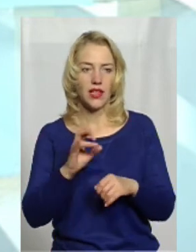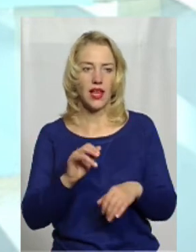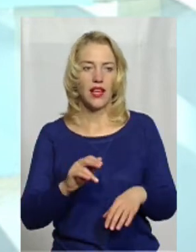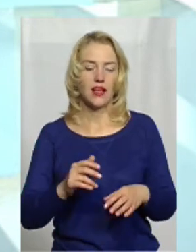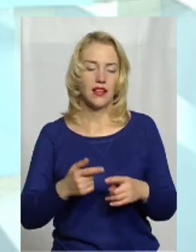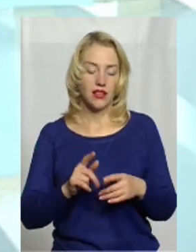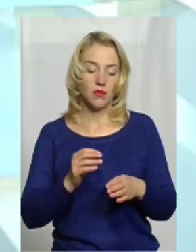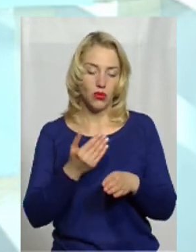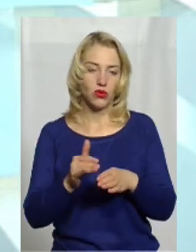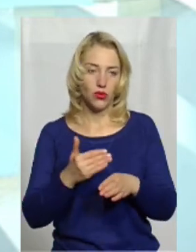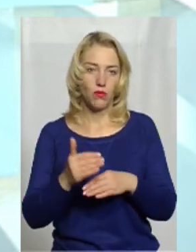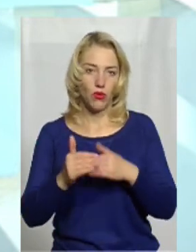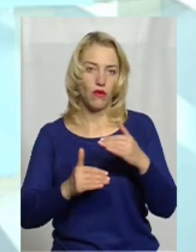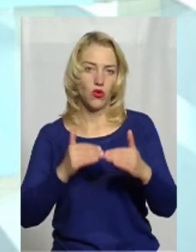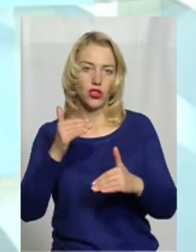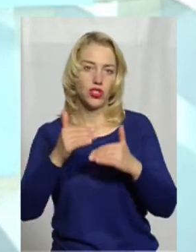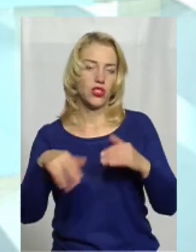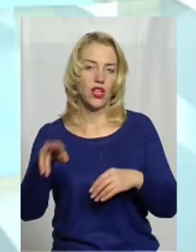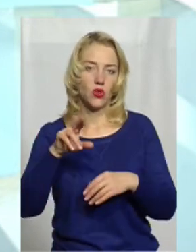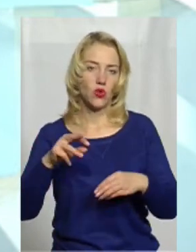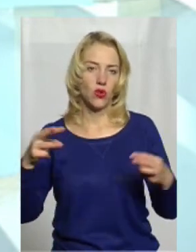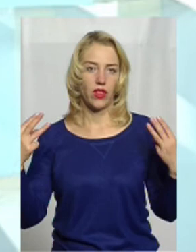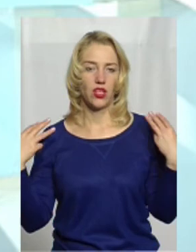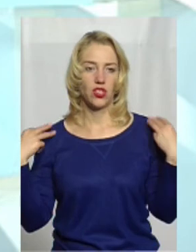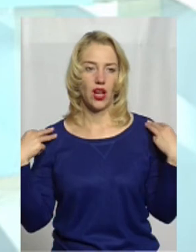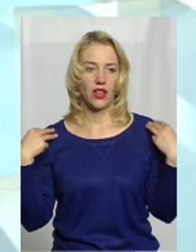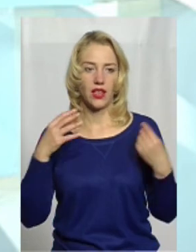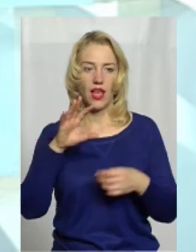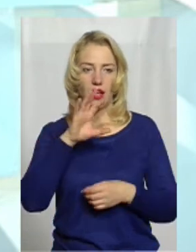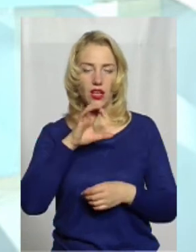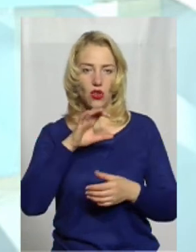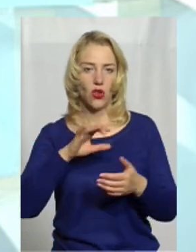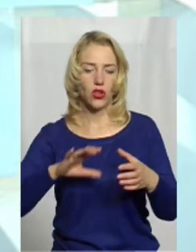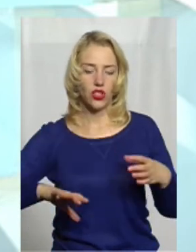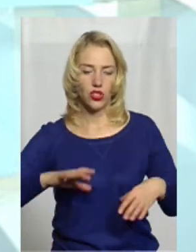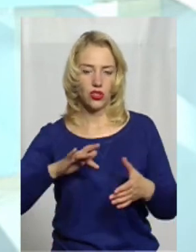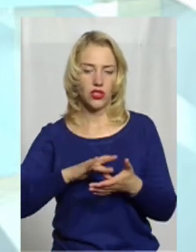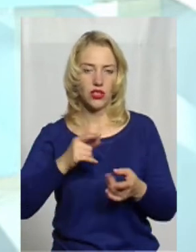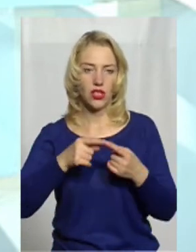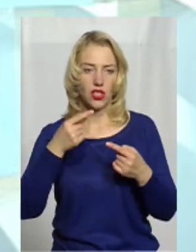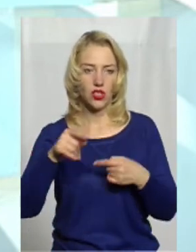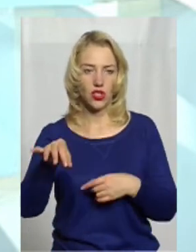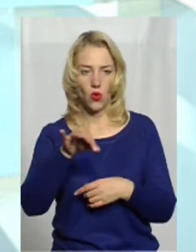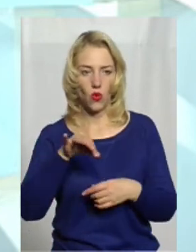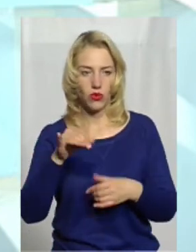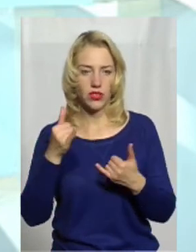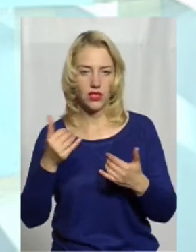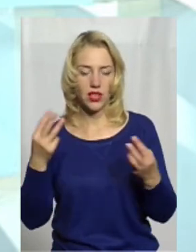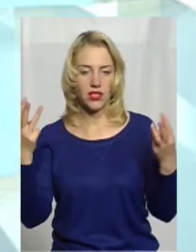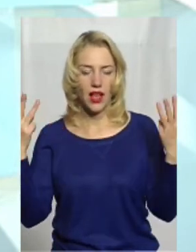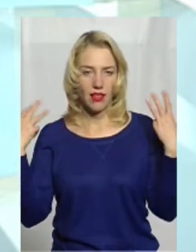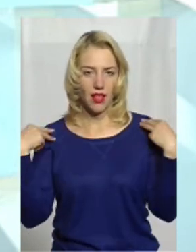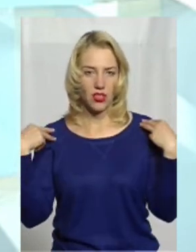поступово дійшла до посади начальника кінологічного центру іншої області і зараз начальник